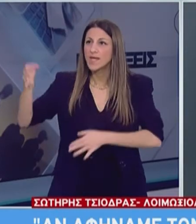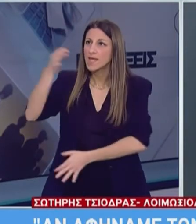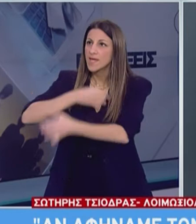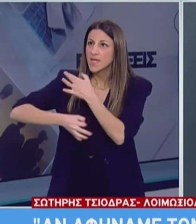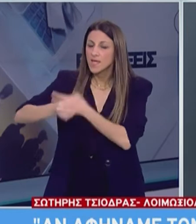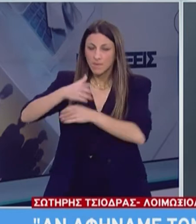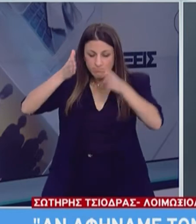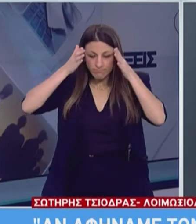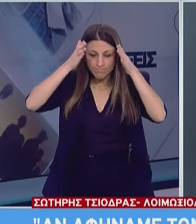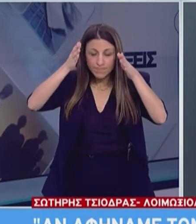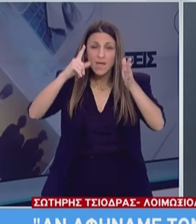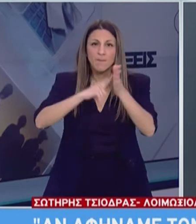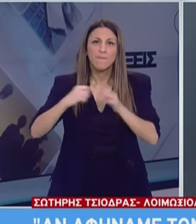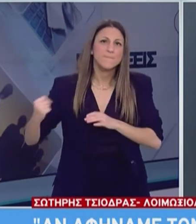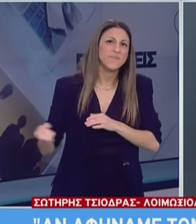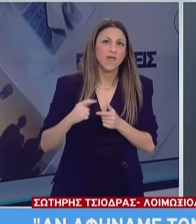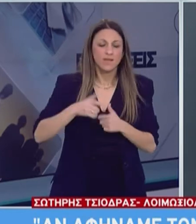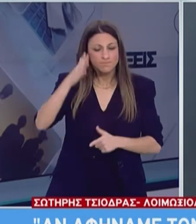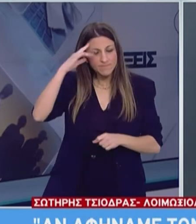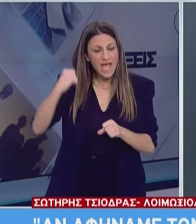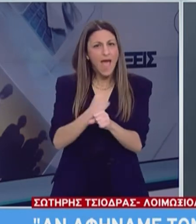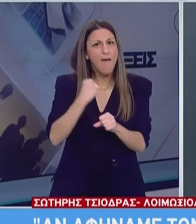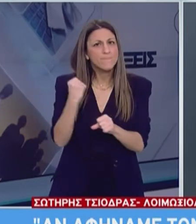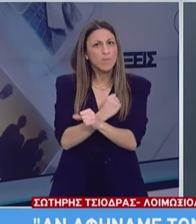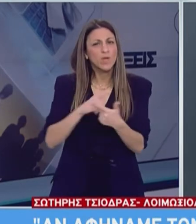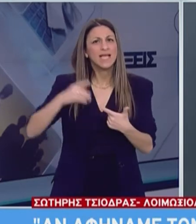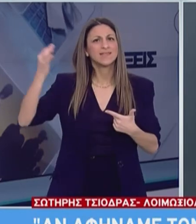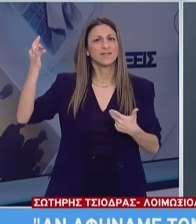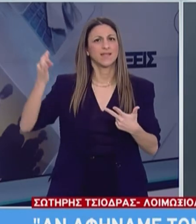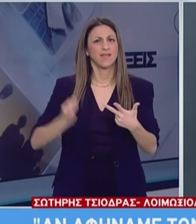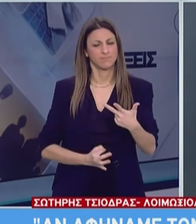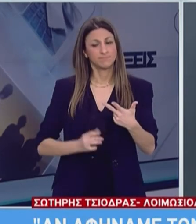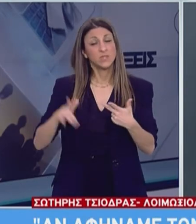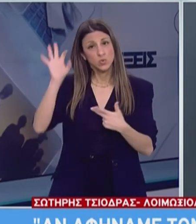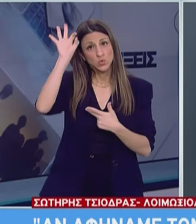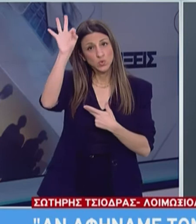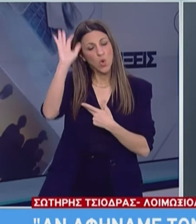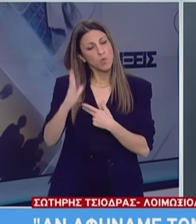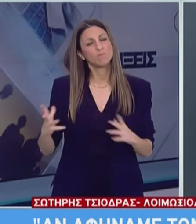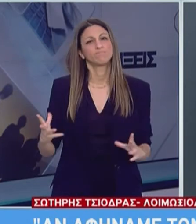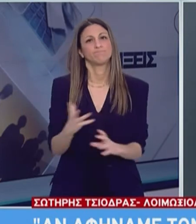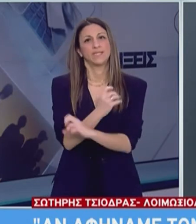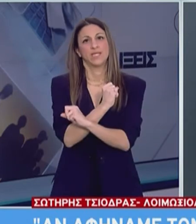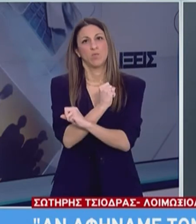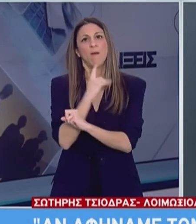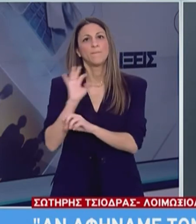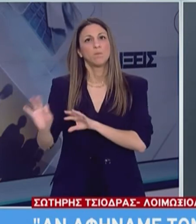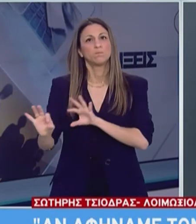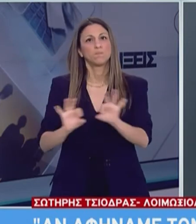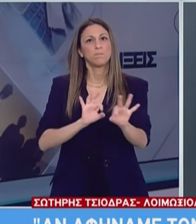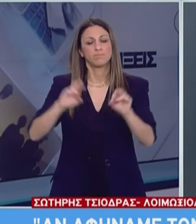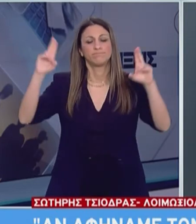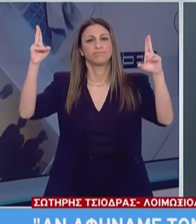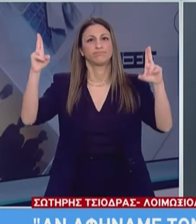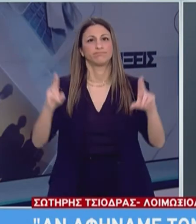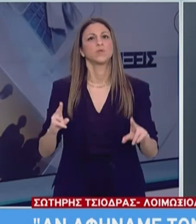Γιατί με επιμονή, με πειθαρχία και συνέπεια πάνω απ' όλα μπορούμε να πετύχουμε το στόχο μας, μπορούμε να σπάσουμε την αλυσίδα της πανδημίας,